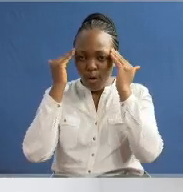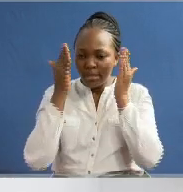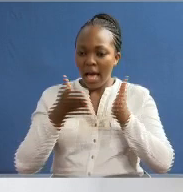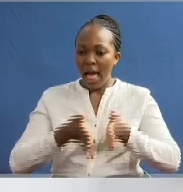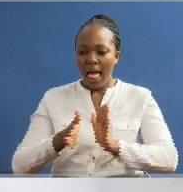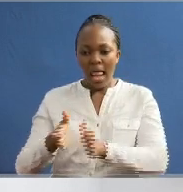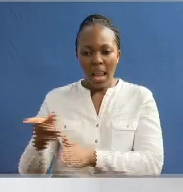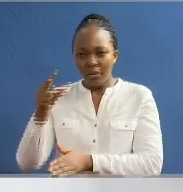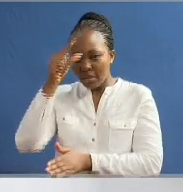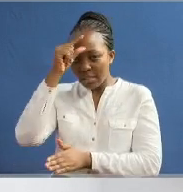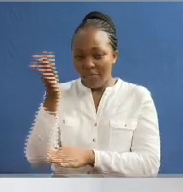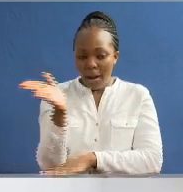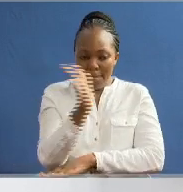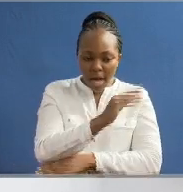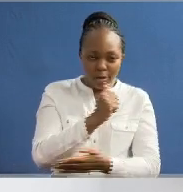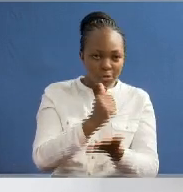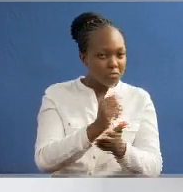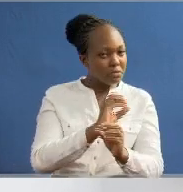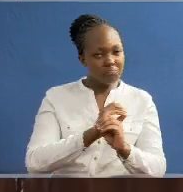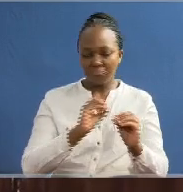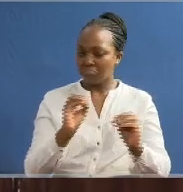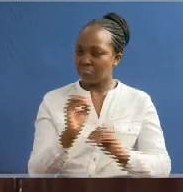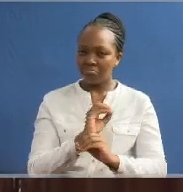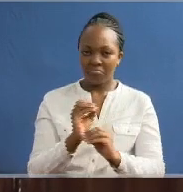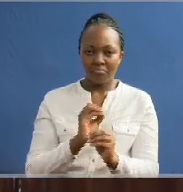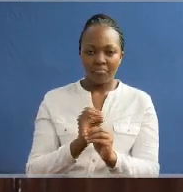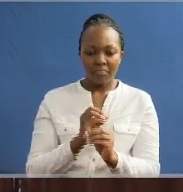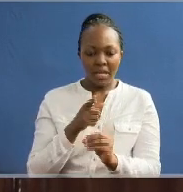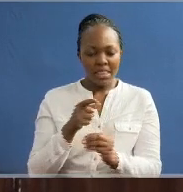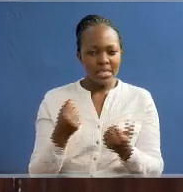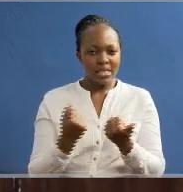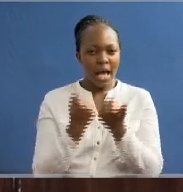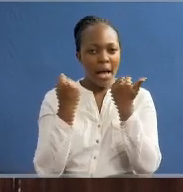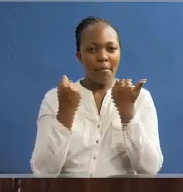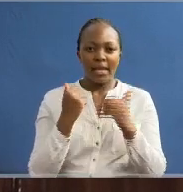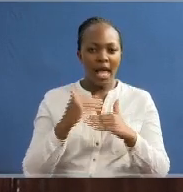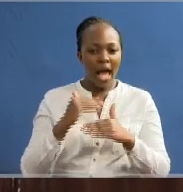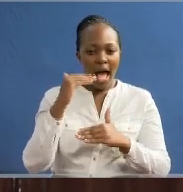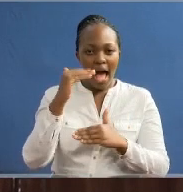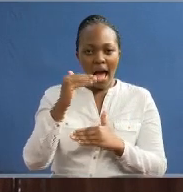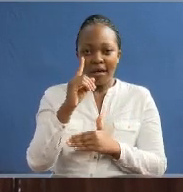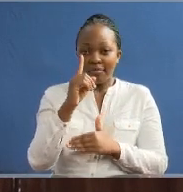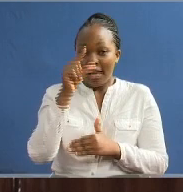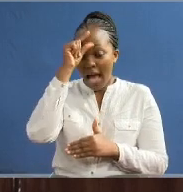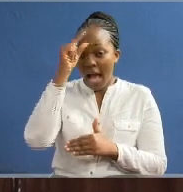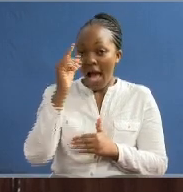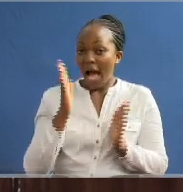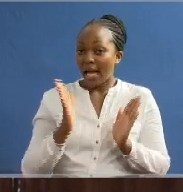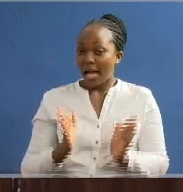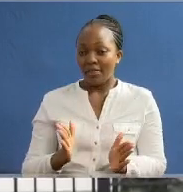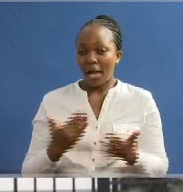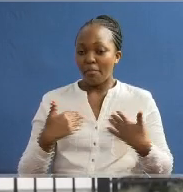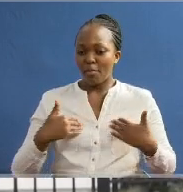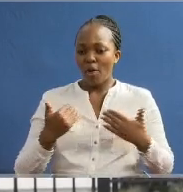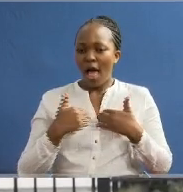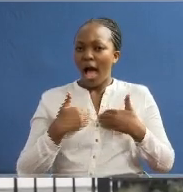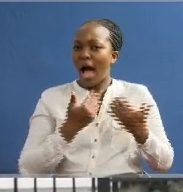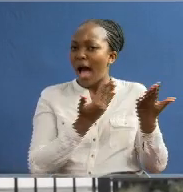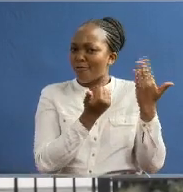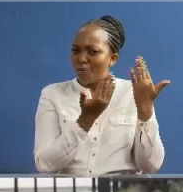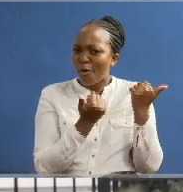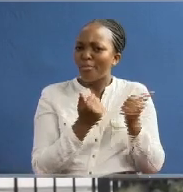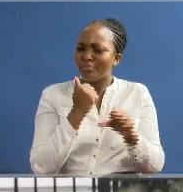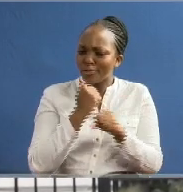gavana. Utuhozi wake naibu gavana ukuwadiwa wakati muwafaka ambapo Songko alitumai kurejiesha matumaini uongozi dhabiti County